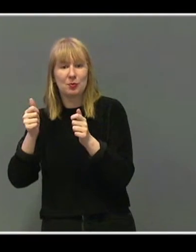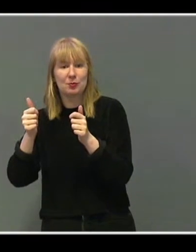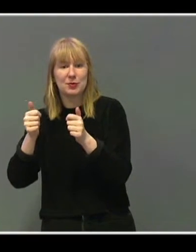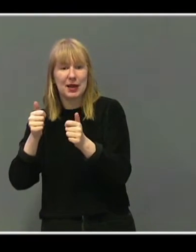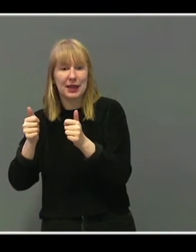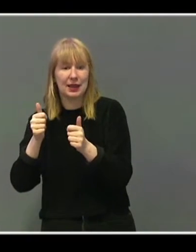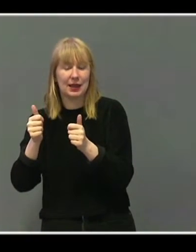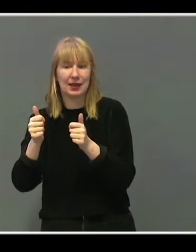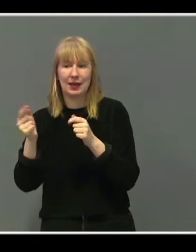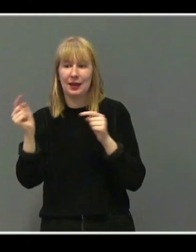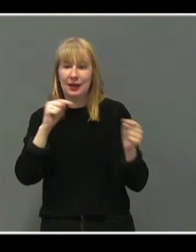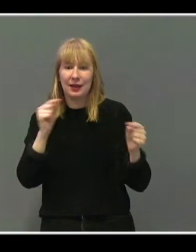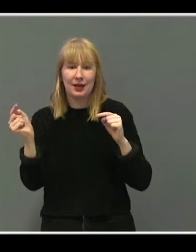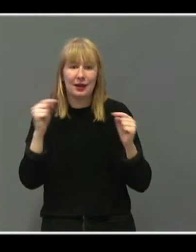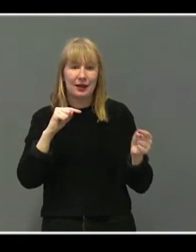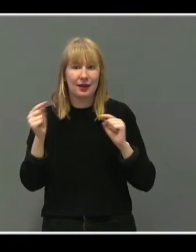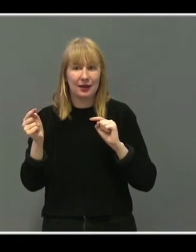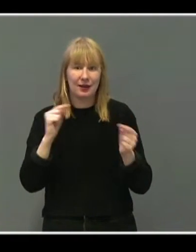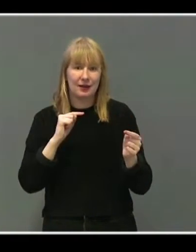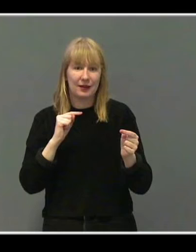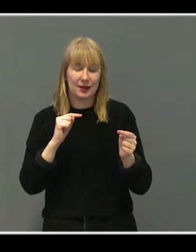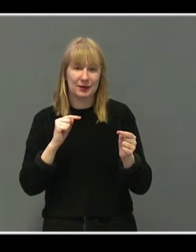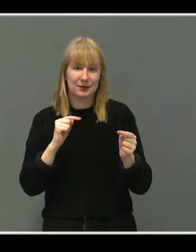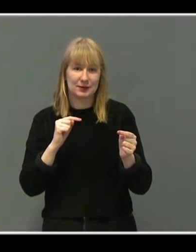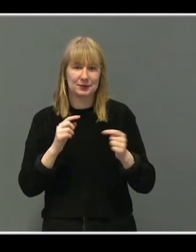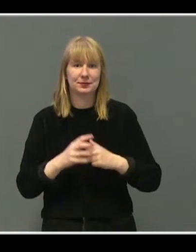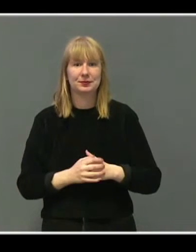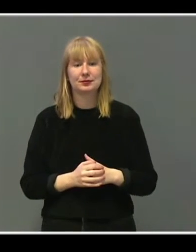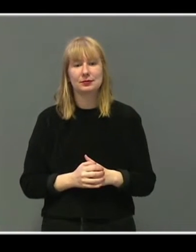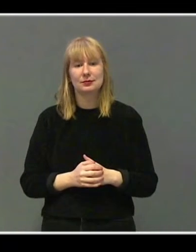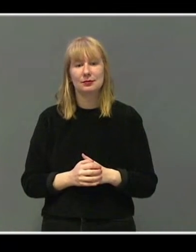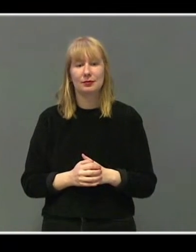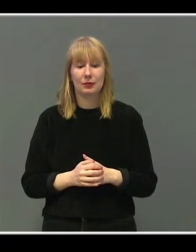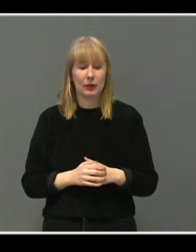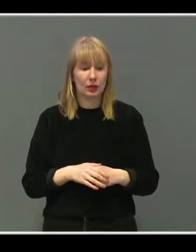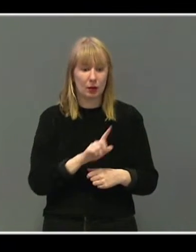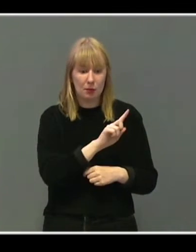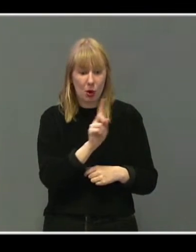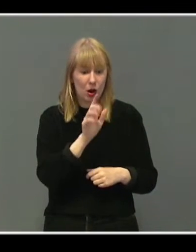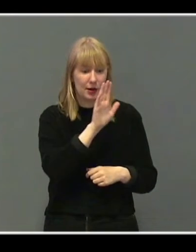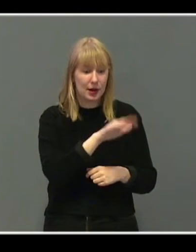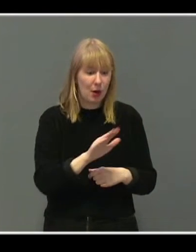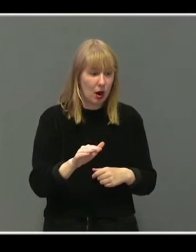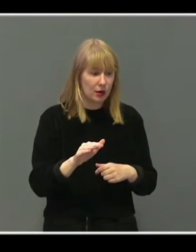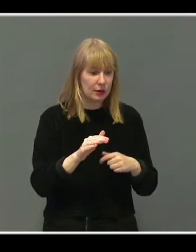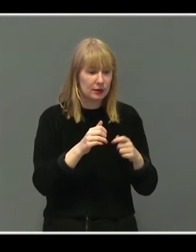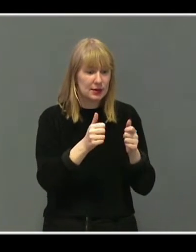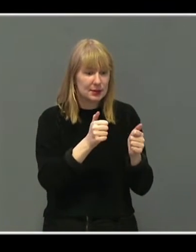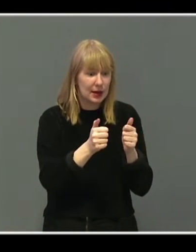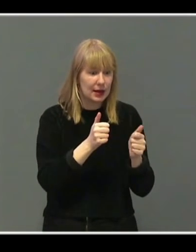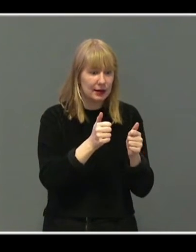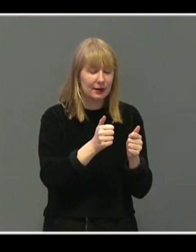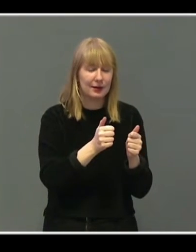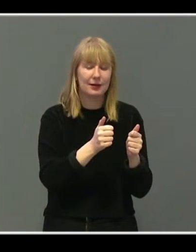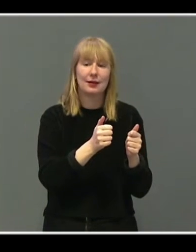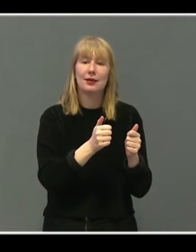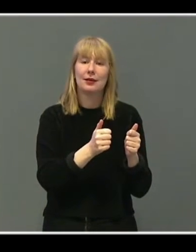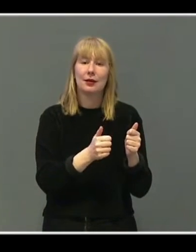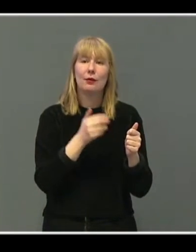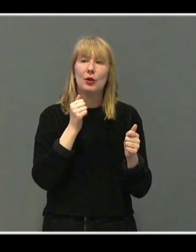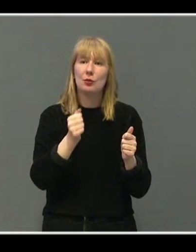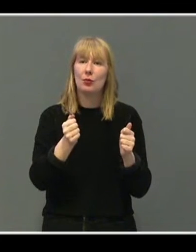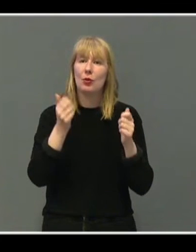-åring for hver 10-åring for å få en snittalder på 35 Så det er jo ikke bare barn som er der inne heller, og det tror jeg også må være